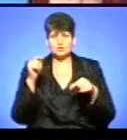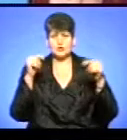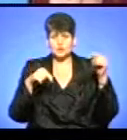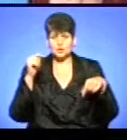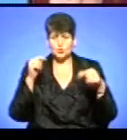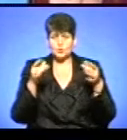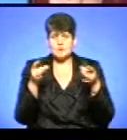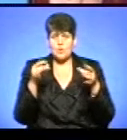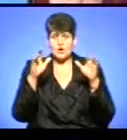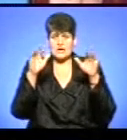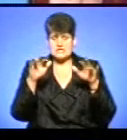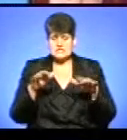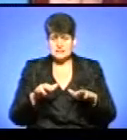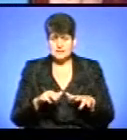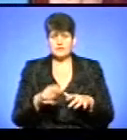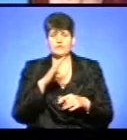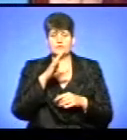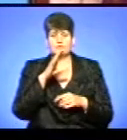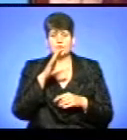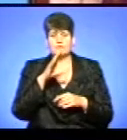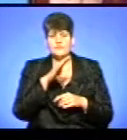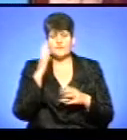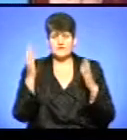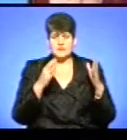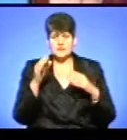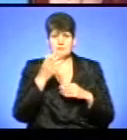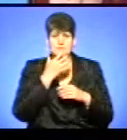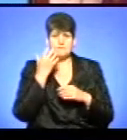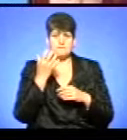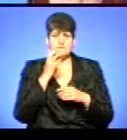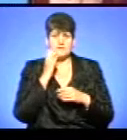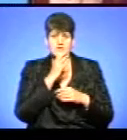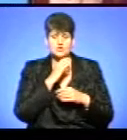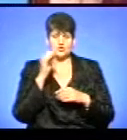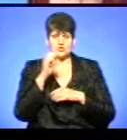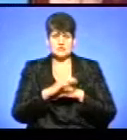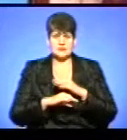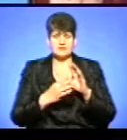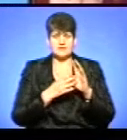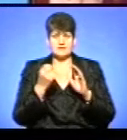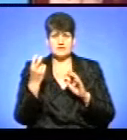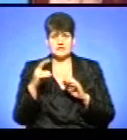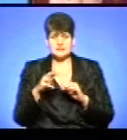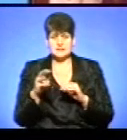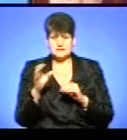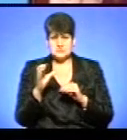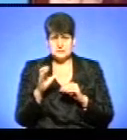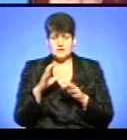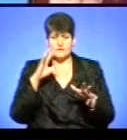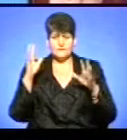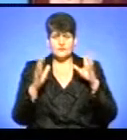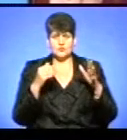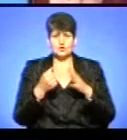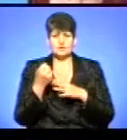та мокрі сніг. Вітер північно-західний – 9-14 метрів за секунду. Очікується і пориви – до 17